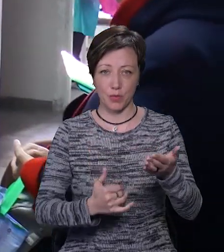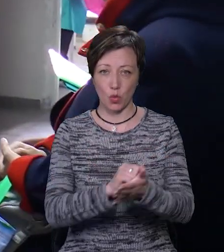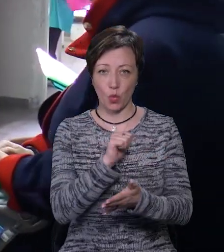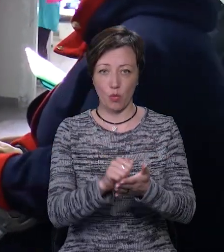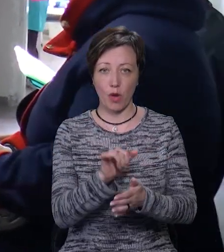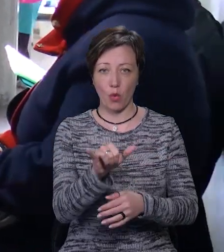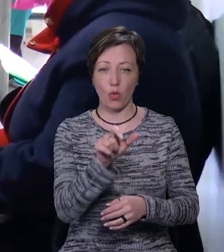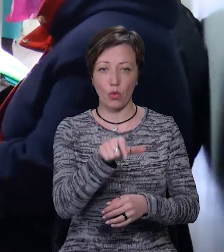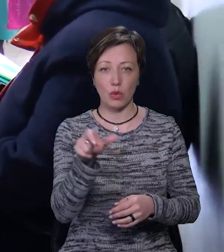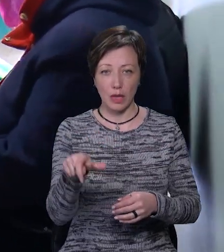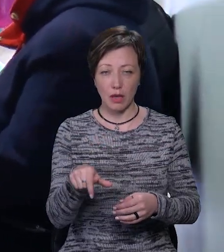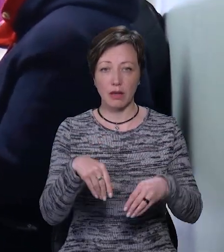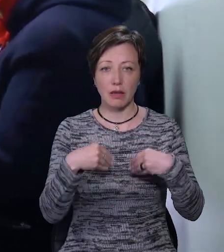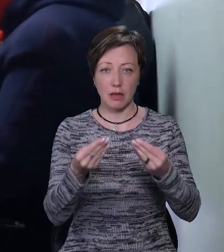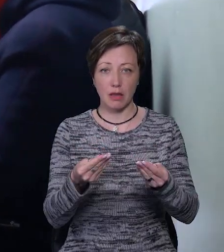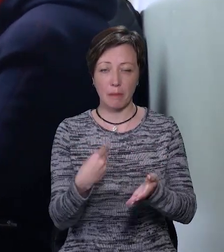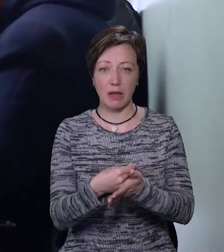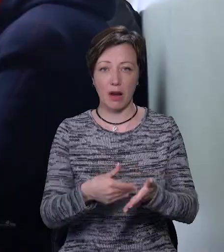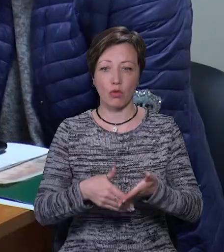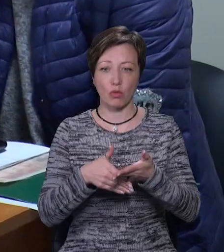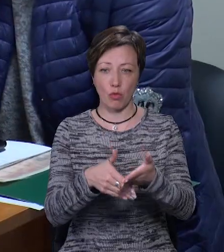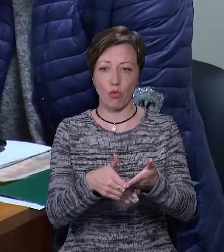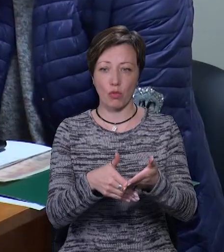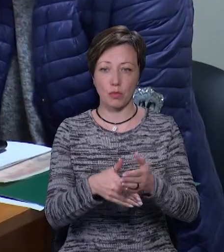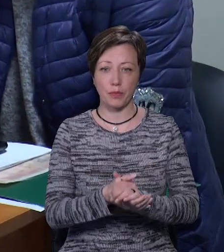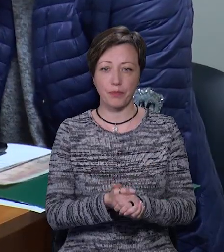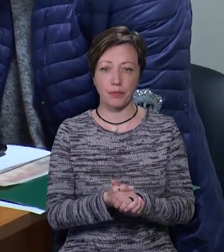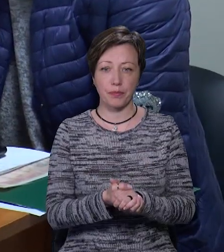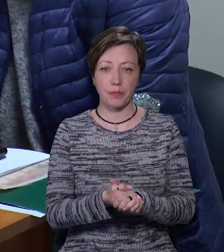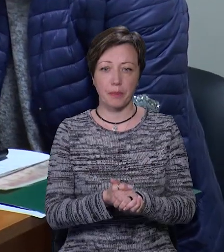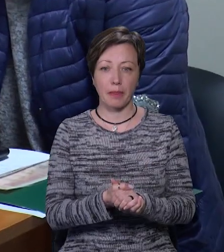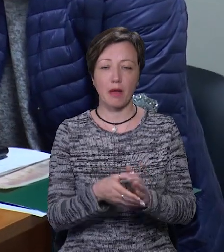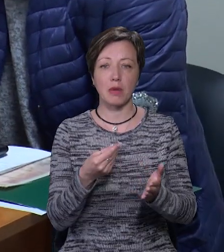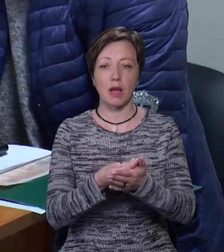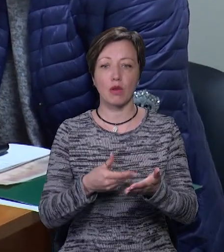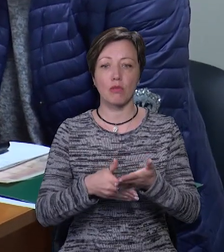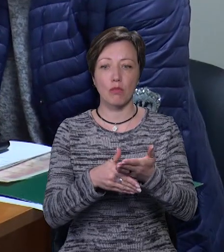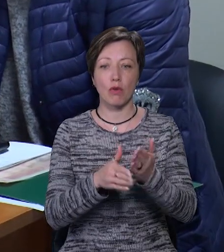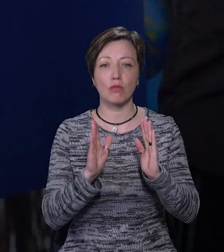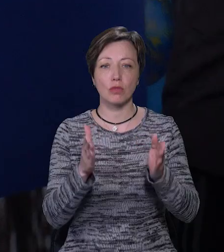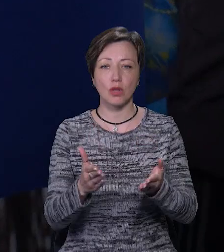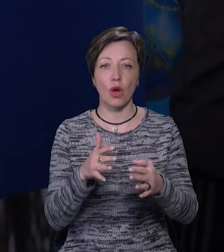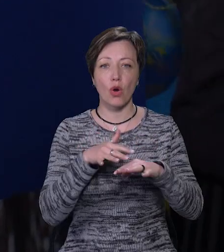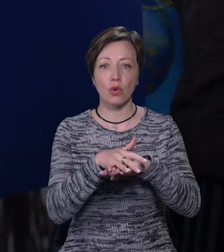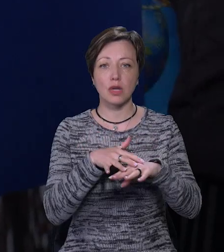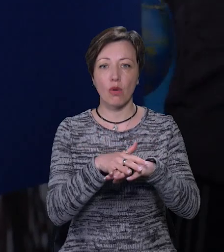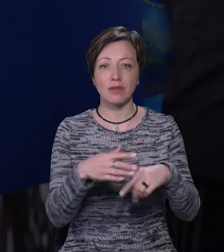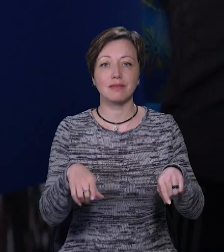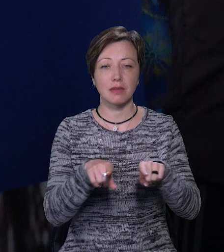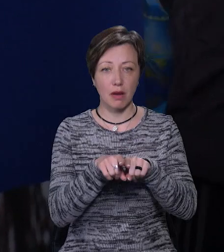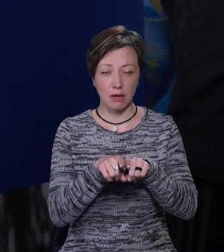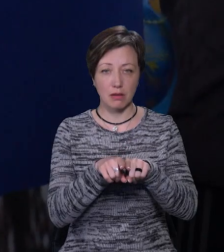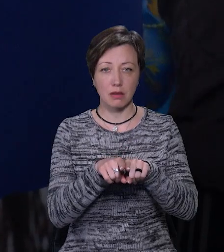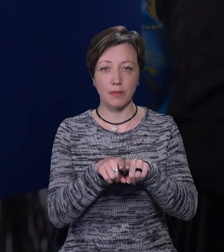для того, щоб надати матеріальну допомогу. Матеріальна допомога буде розраховуватись наступним чином